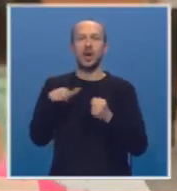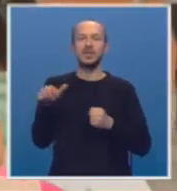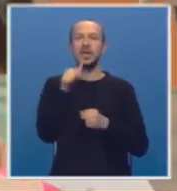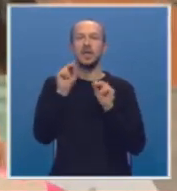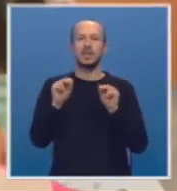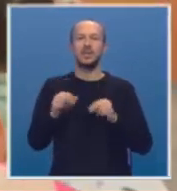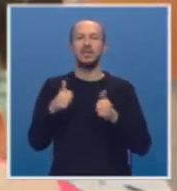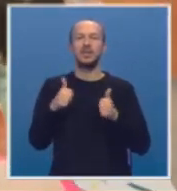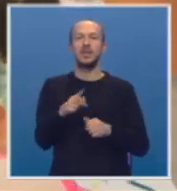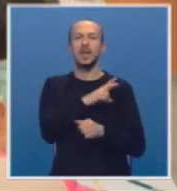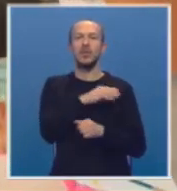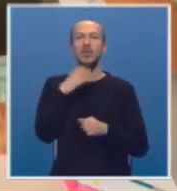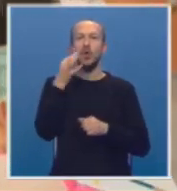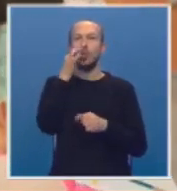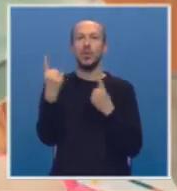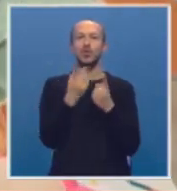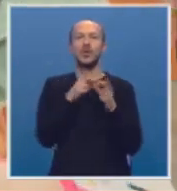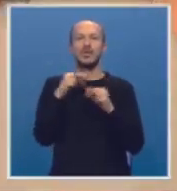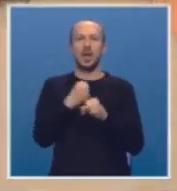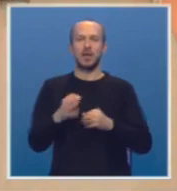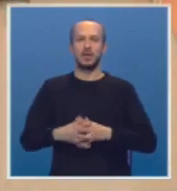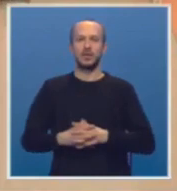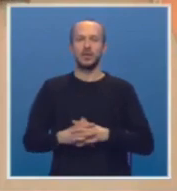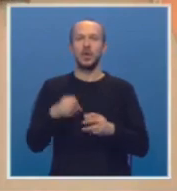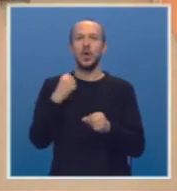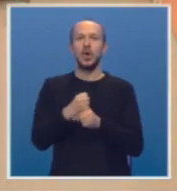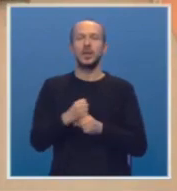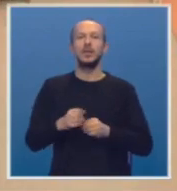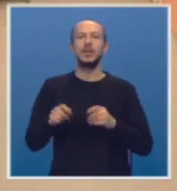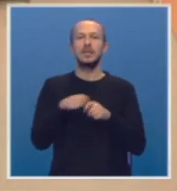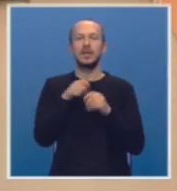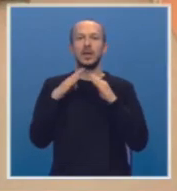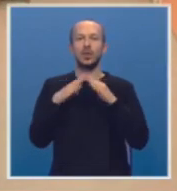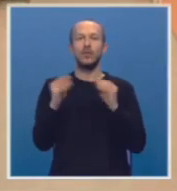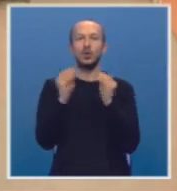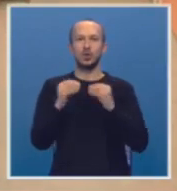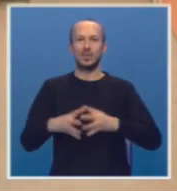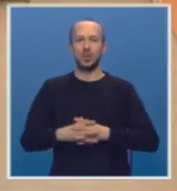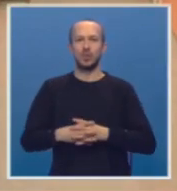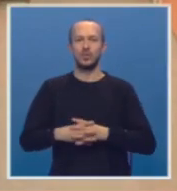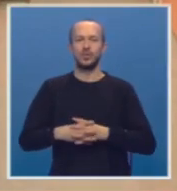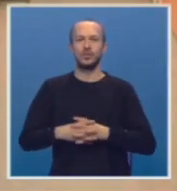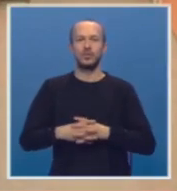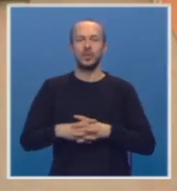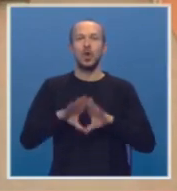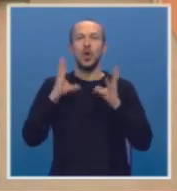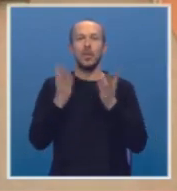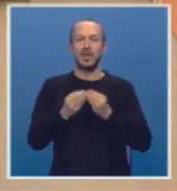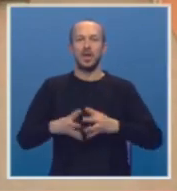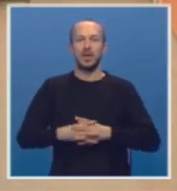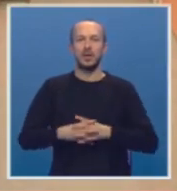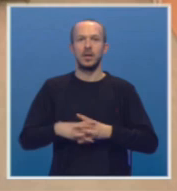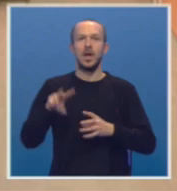i nastavnici sada imaju mnogo bolje uslove za rad. Uradili, sanirali krov, krovnu konstrukciju, kompletne